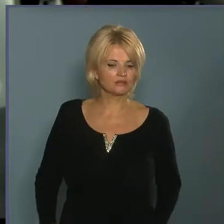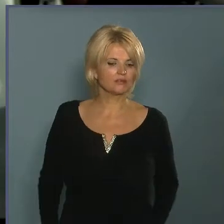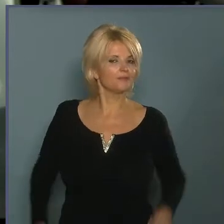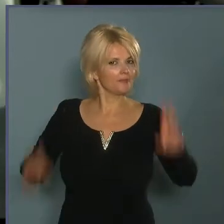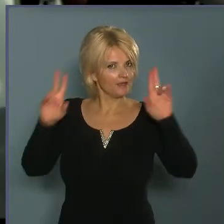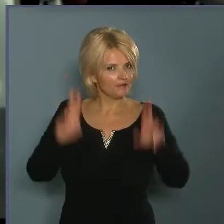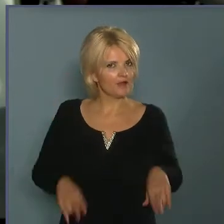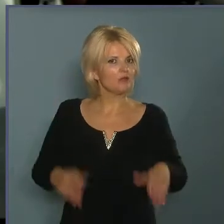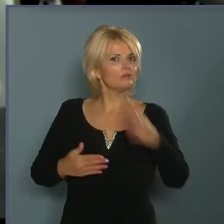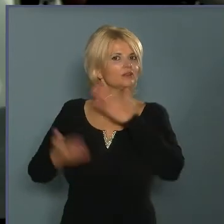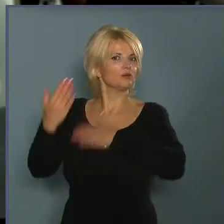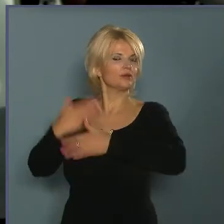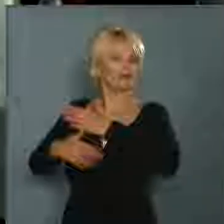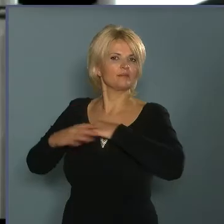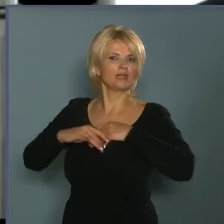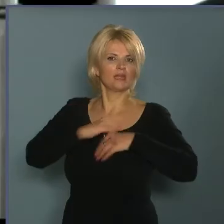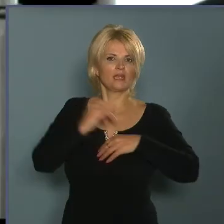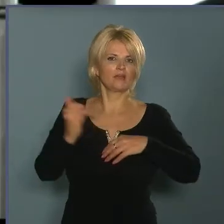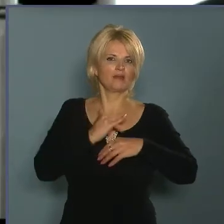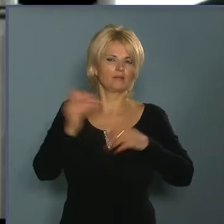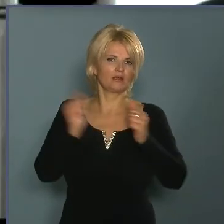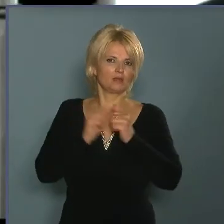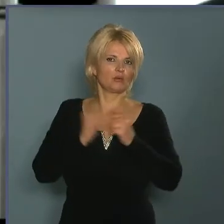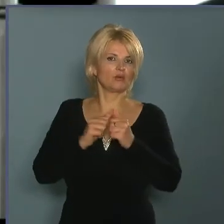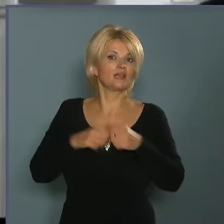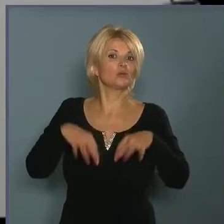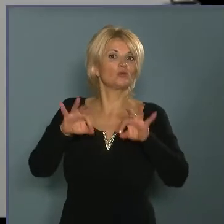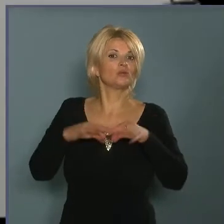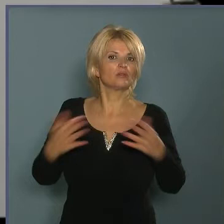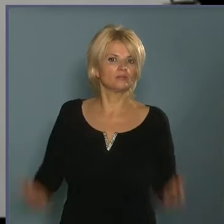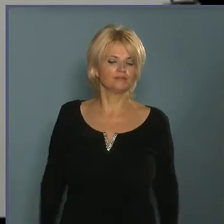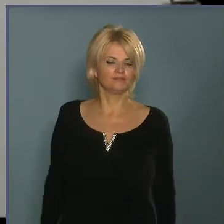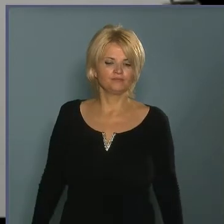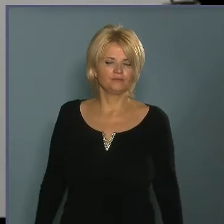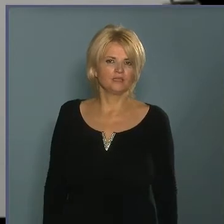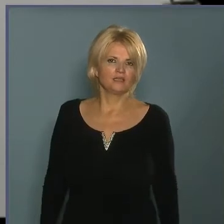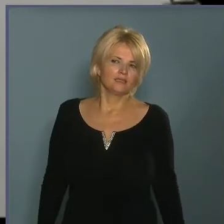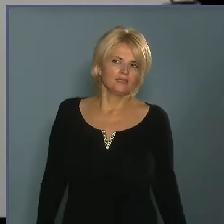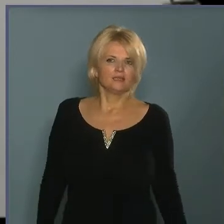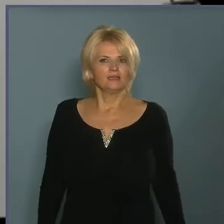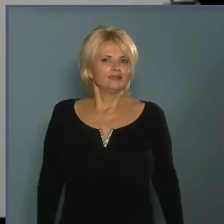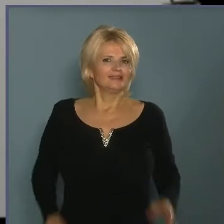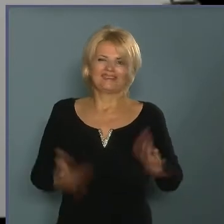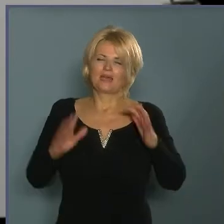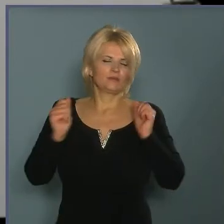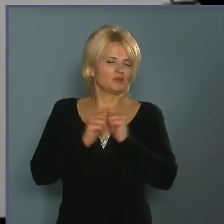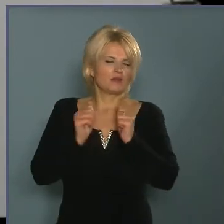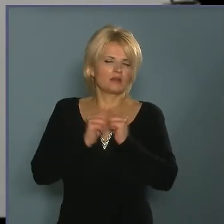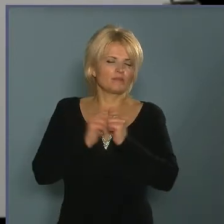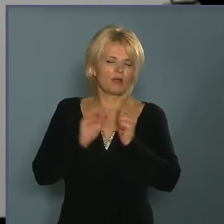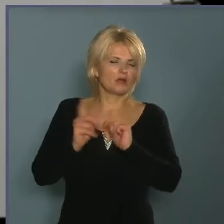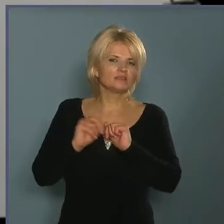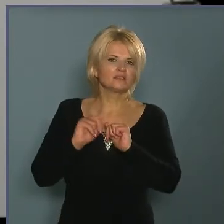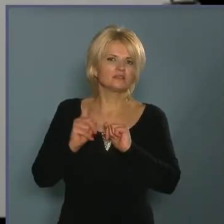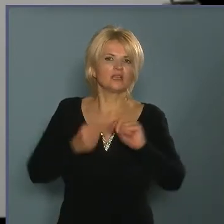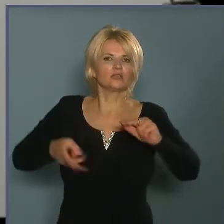valóban a korábbi években gyakrabban voltak ilyen ügyek? Nem mondanám ezt, hogy gyakrabban voltak ügyek, hanem